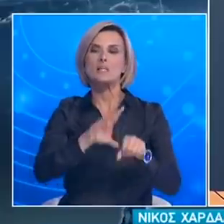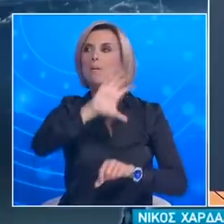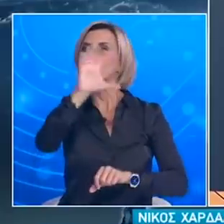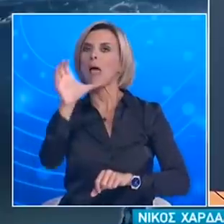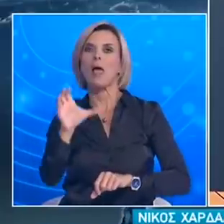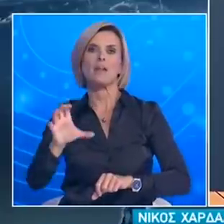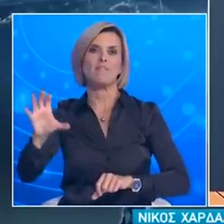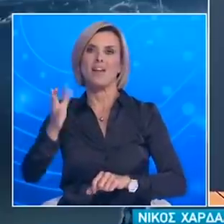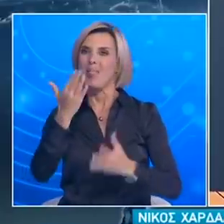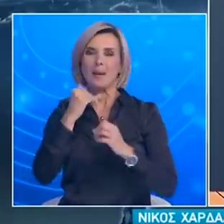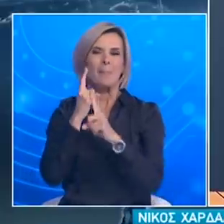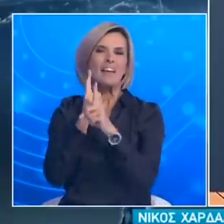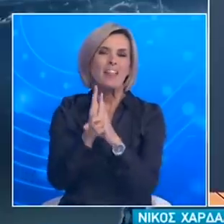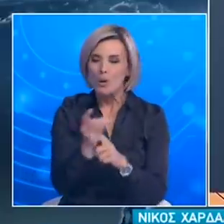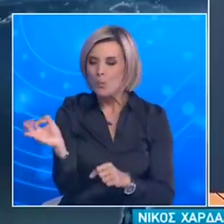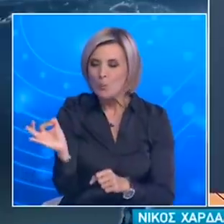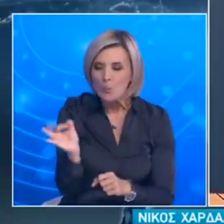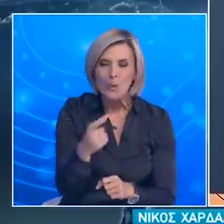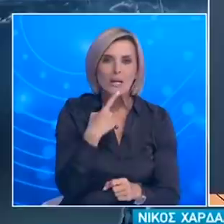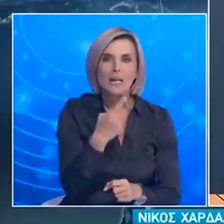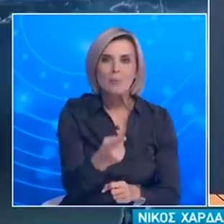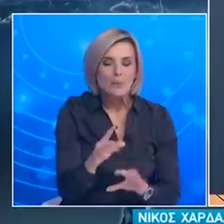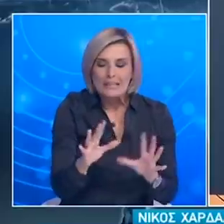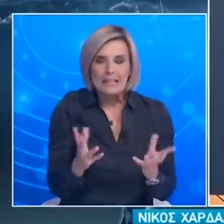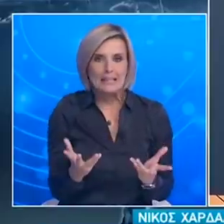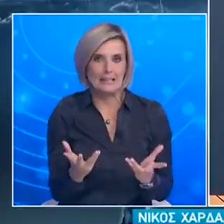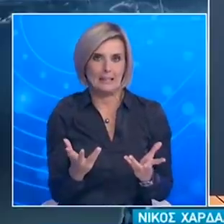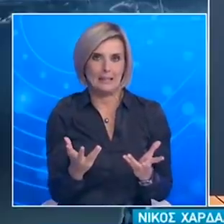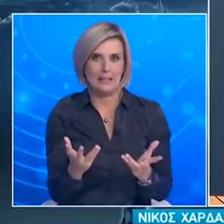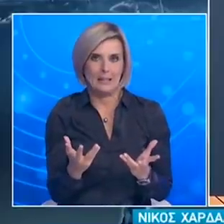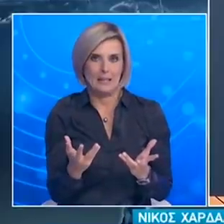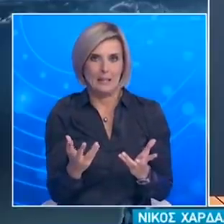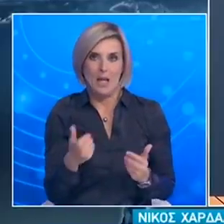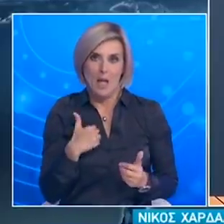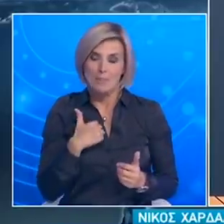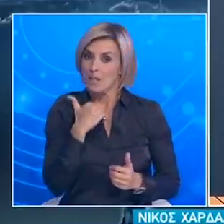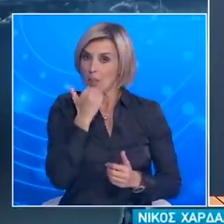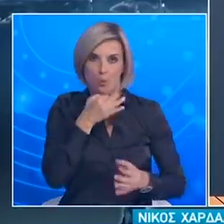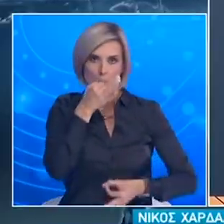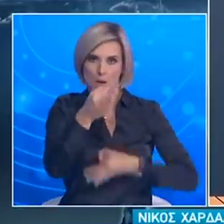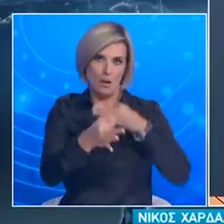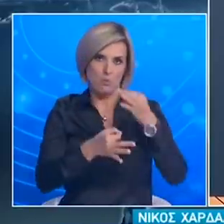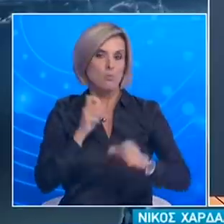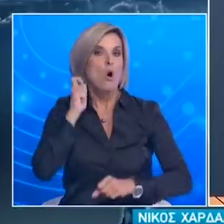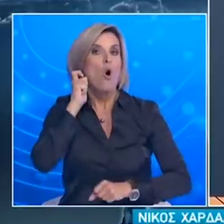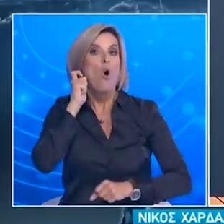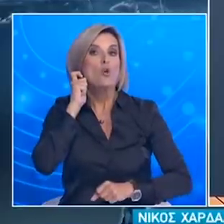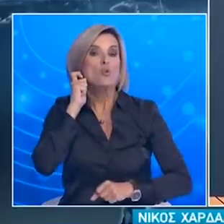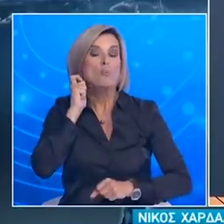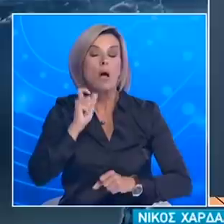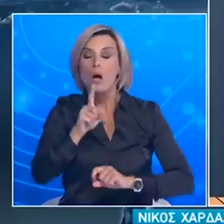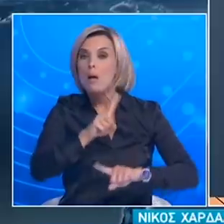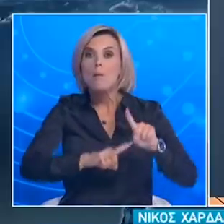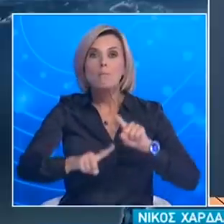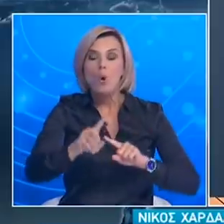Δεν υπάρχει κάποιο κρούσμα το οποίο Μέσα από την πλατφόρμα Δεν δηλώνεται και το βασικότερο Δεν γνωρίζουμε ανα πάσα